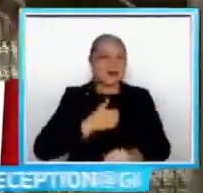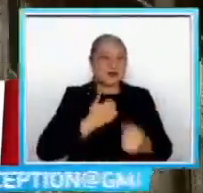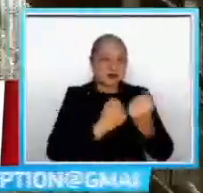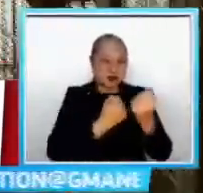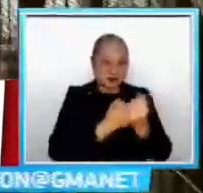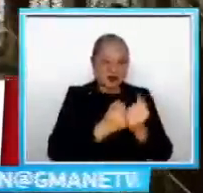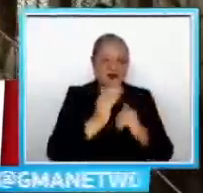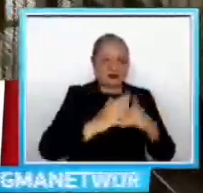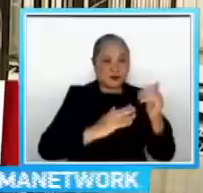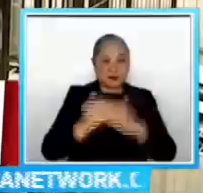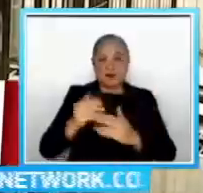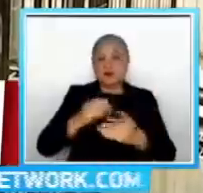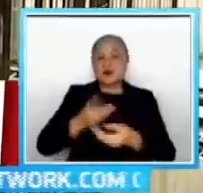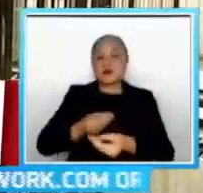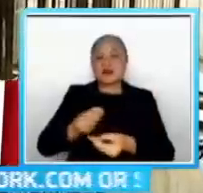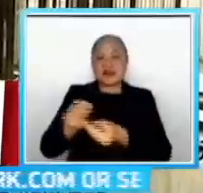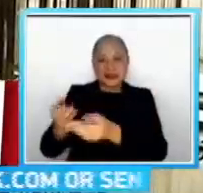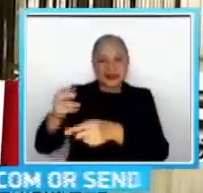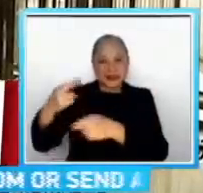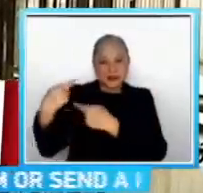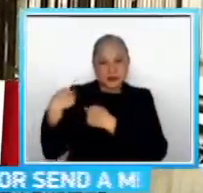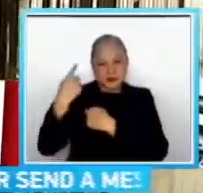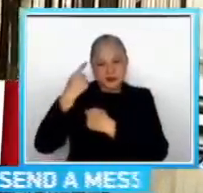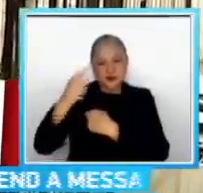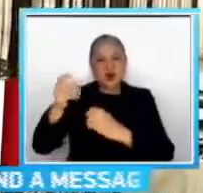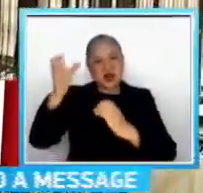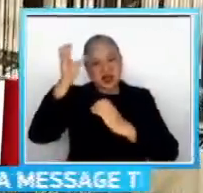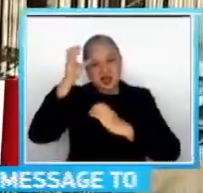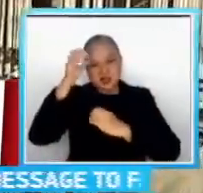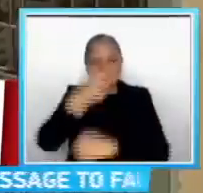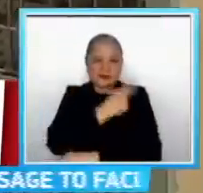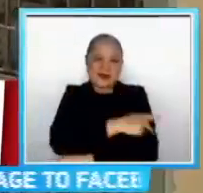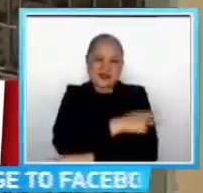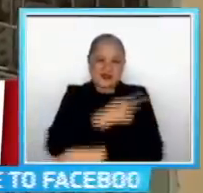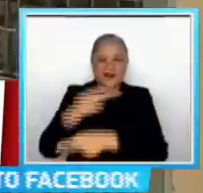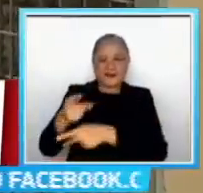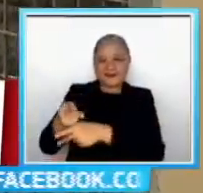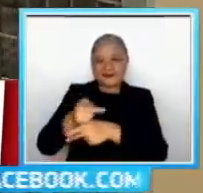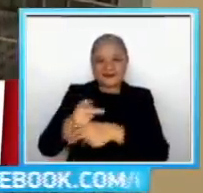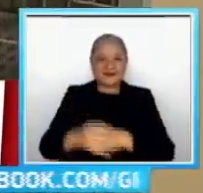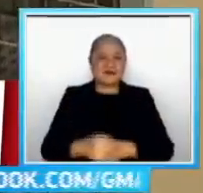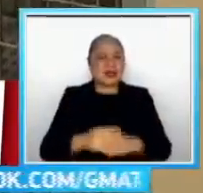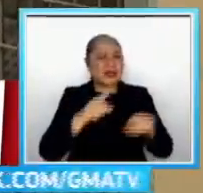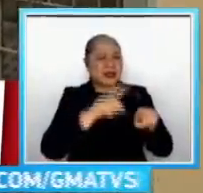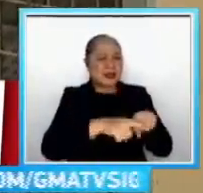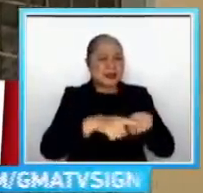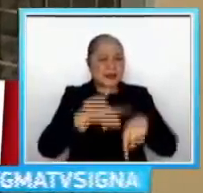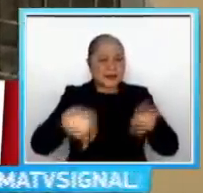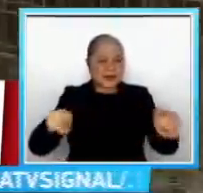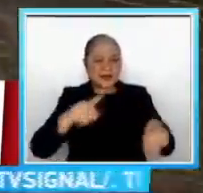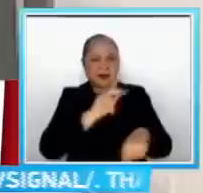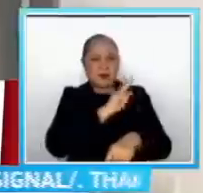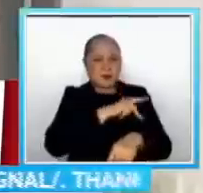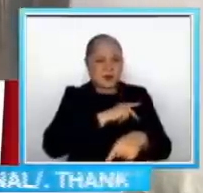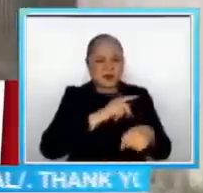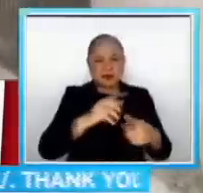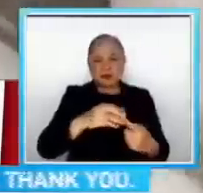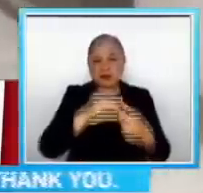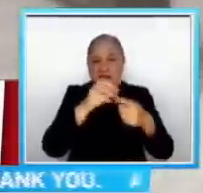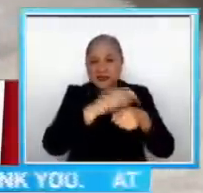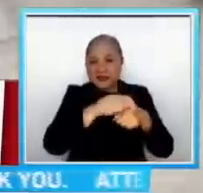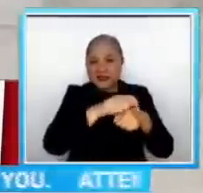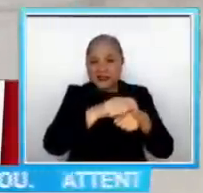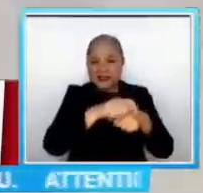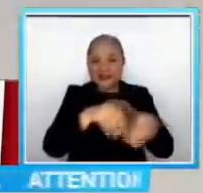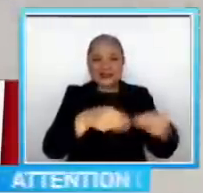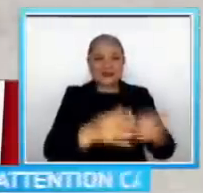mga cancer ward Depende sa personalidad ng rescue dog kung anong specialized training ang makukuha nila Maliban